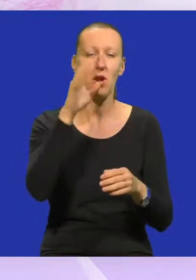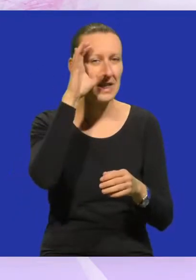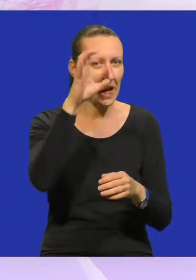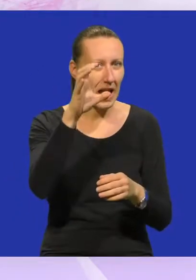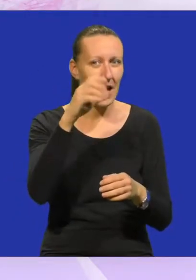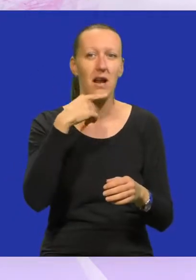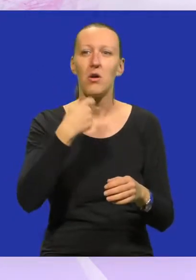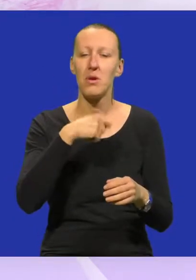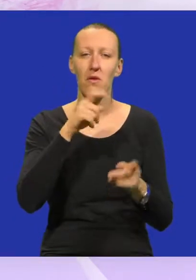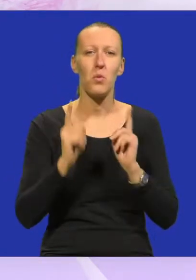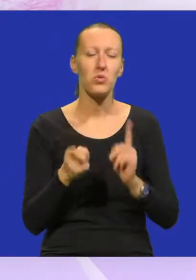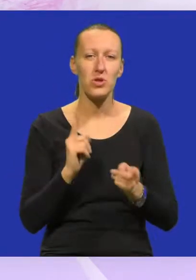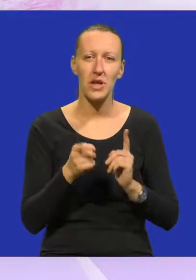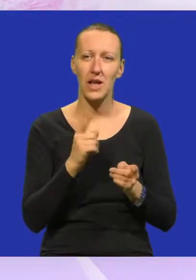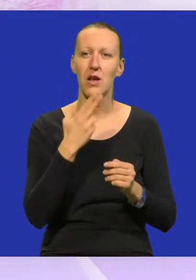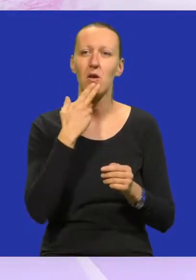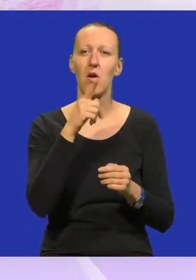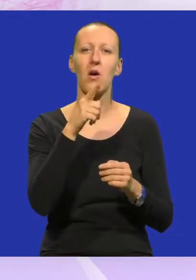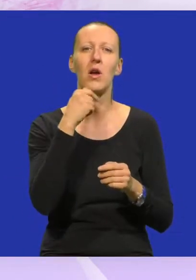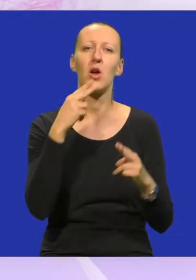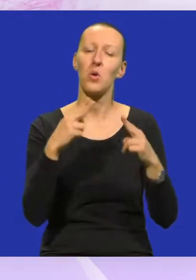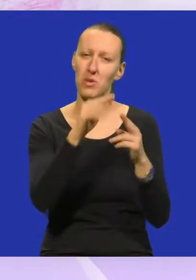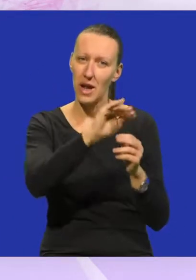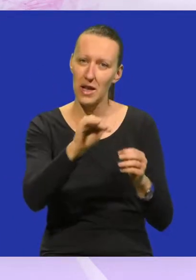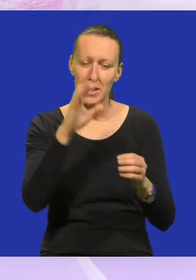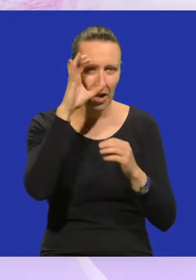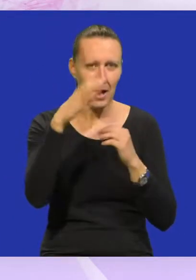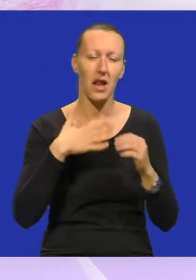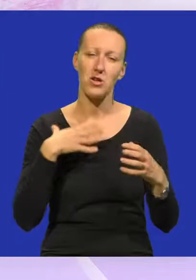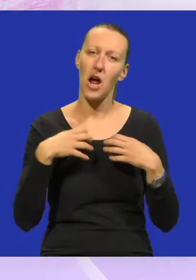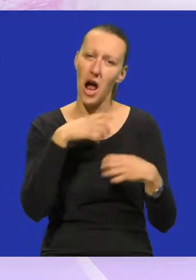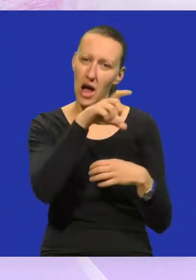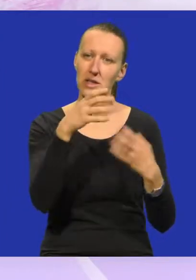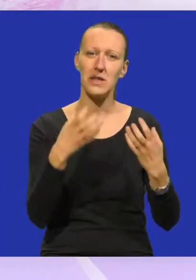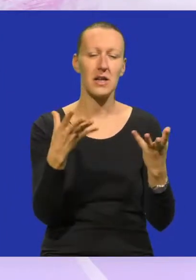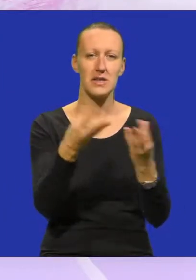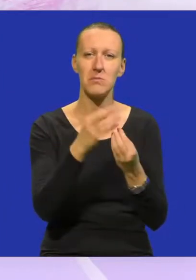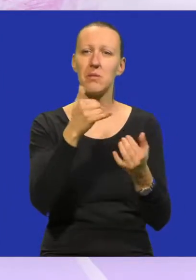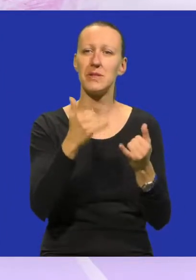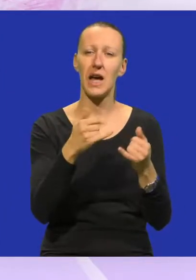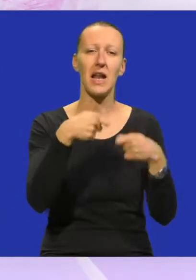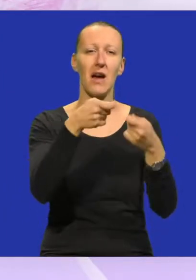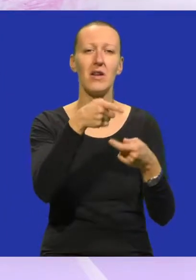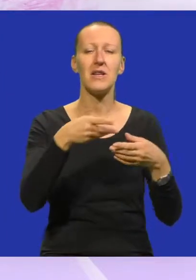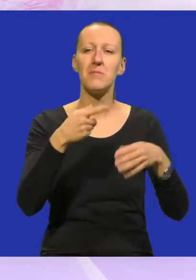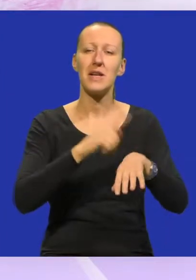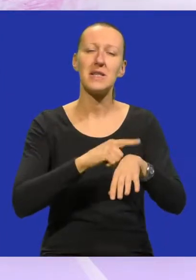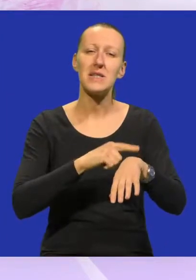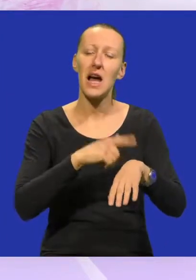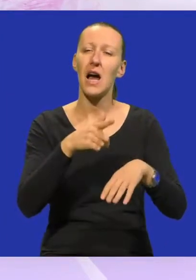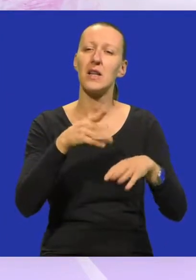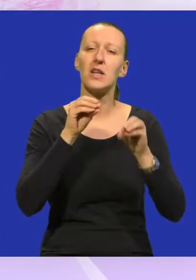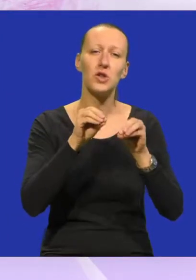gledati predstave, umirovljena učiteljica, koja se tako i upoznala s djecom gledajući naše predstave, sjedeći s njima, da bi sada davala njima satove